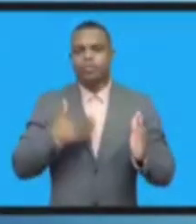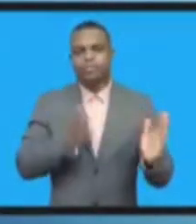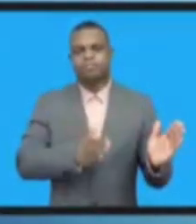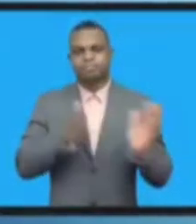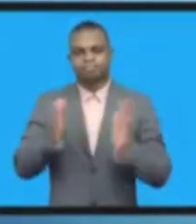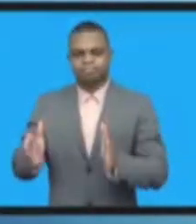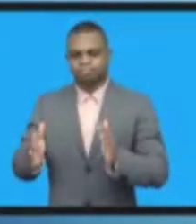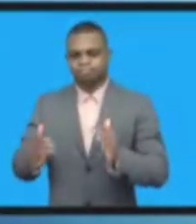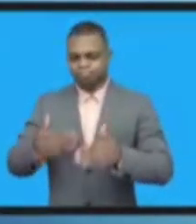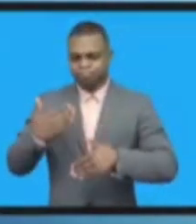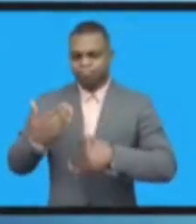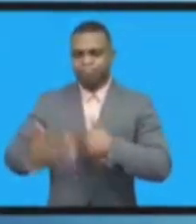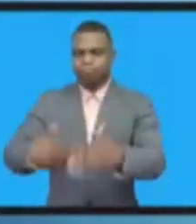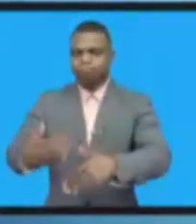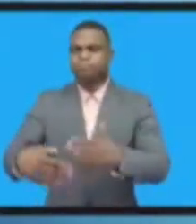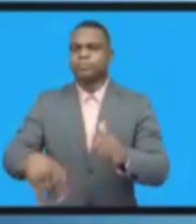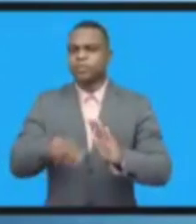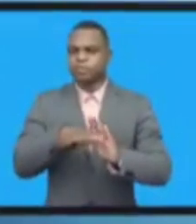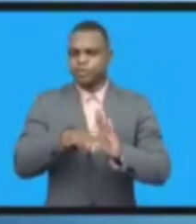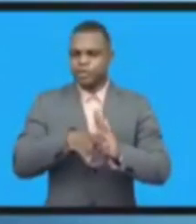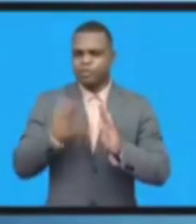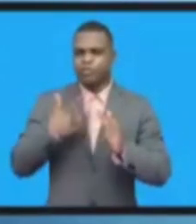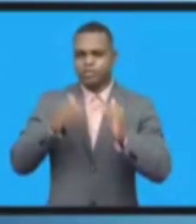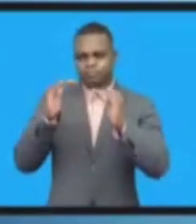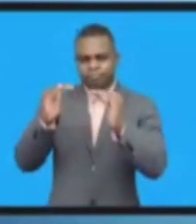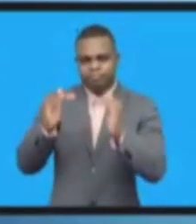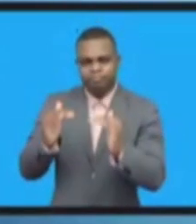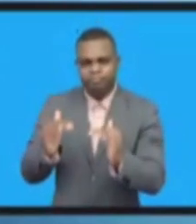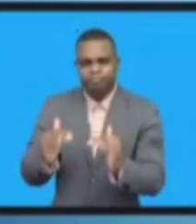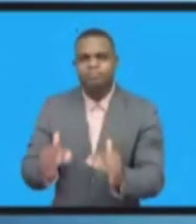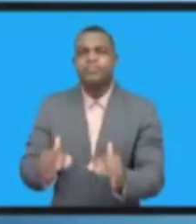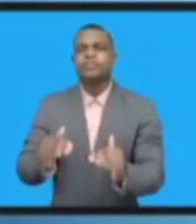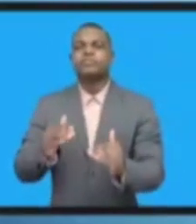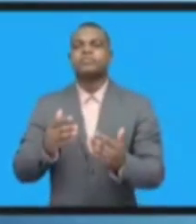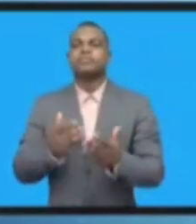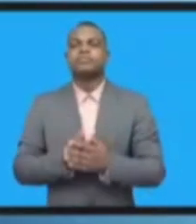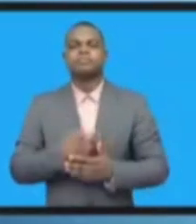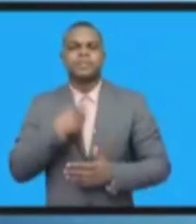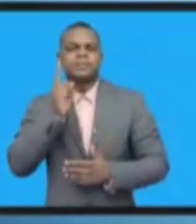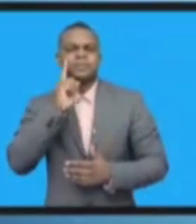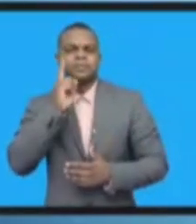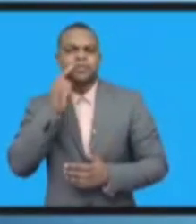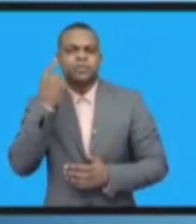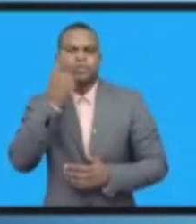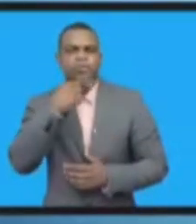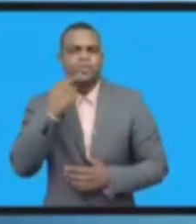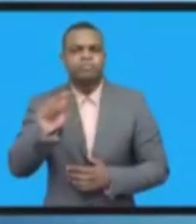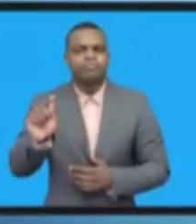Благодарю всех участников и желаю вам успешной работы на этом форуме.